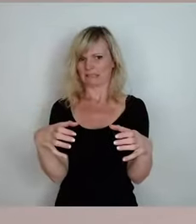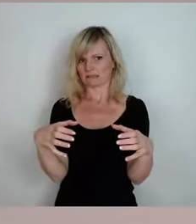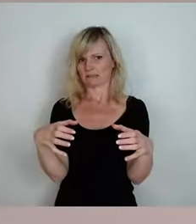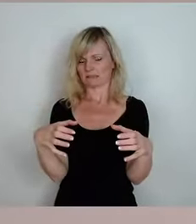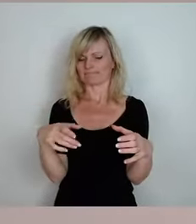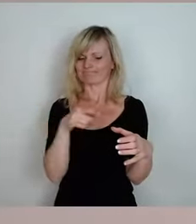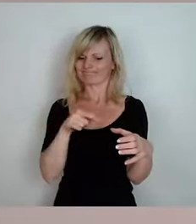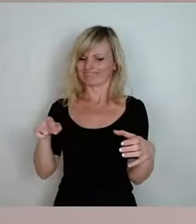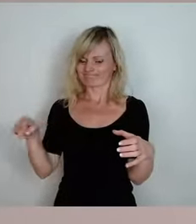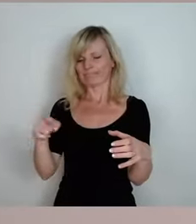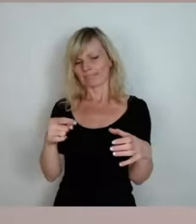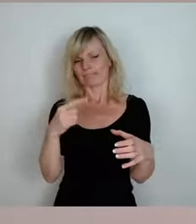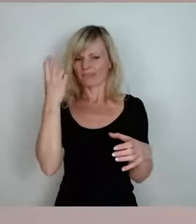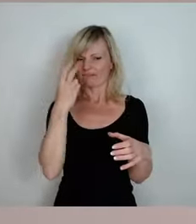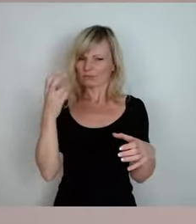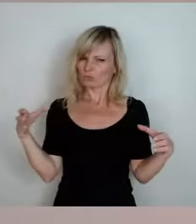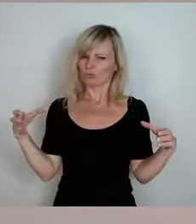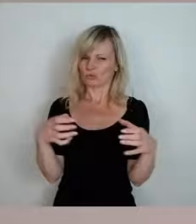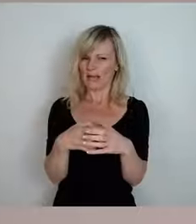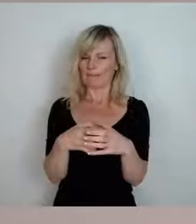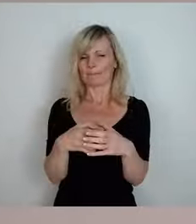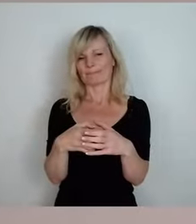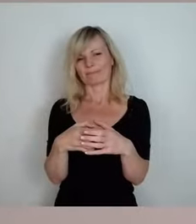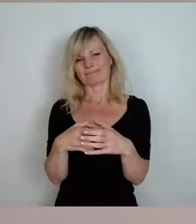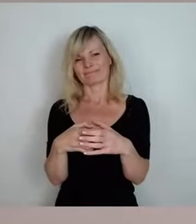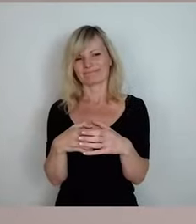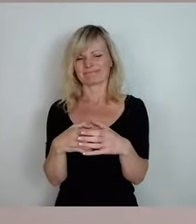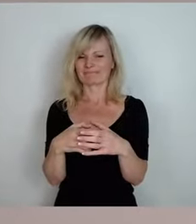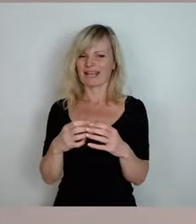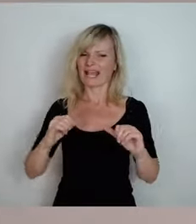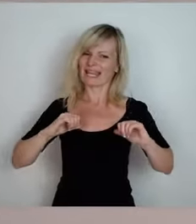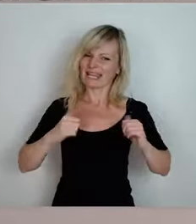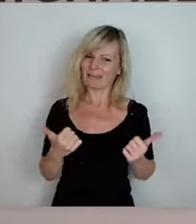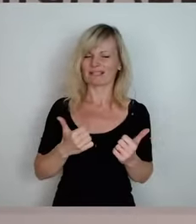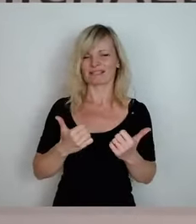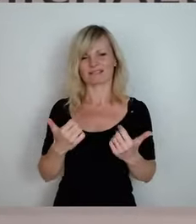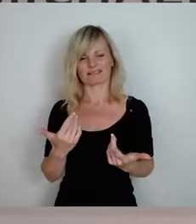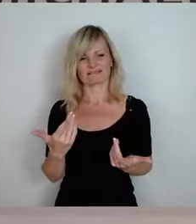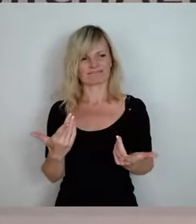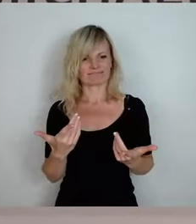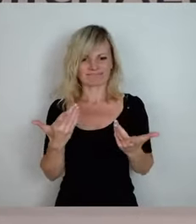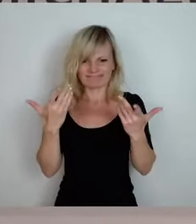versuchen, ein Stück weit auch die Lebenswirklichkeit oder den Wunsch